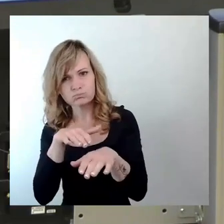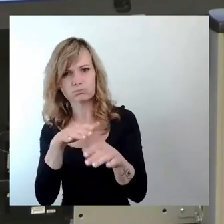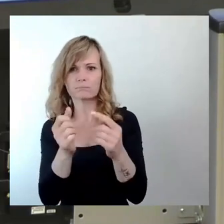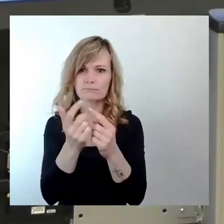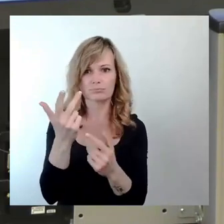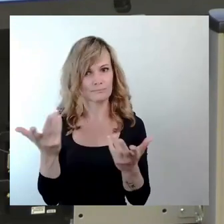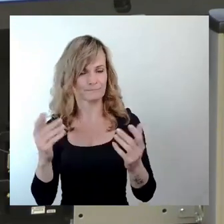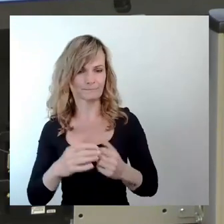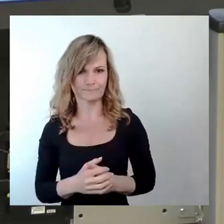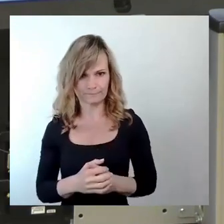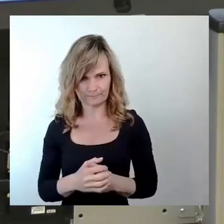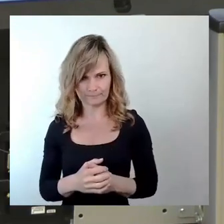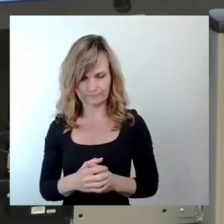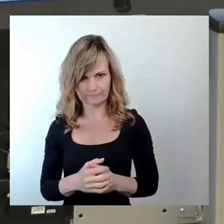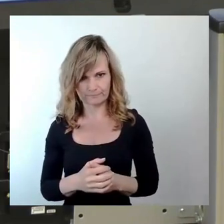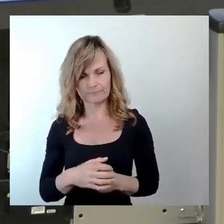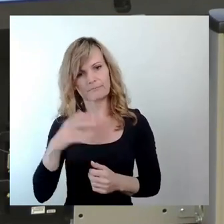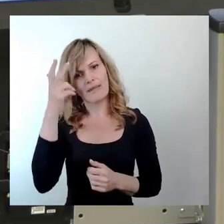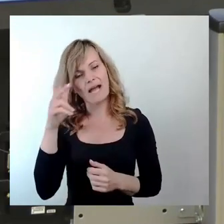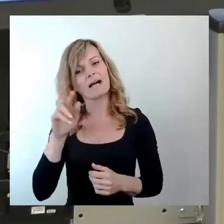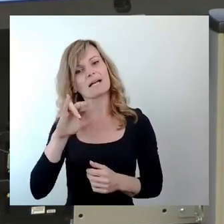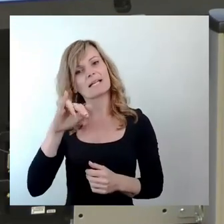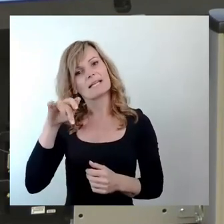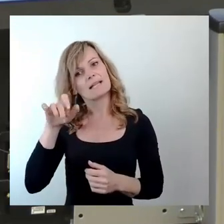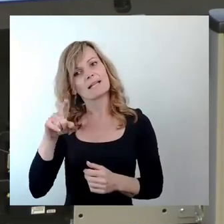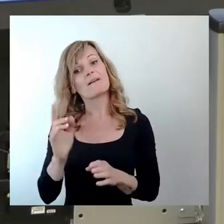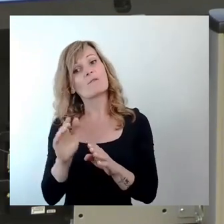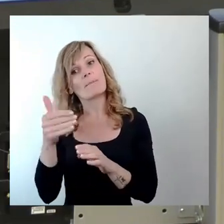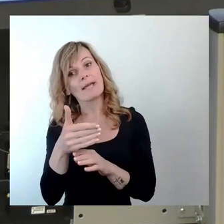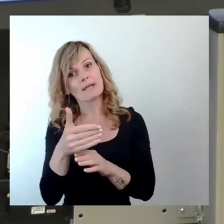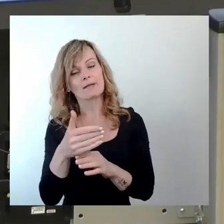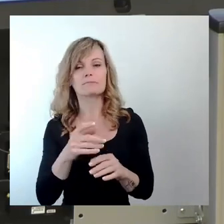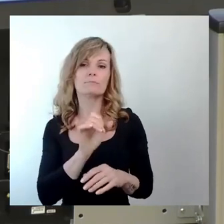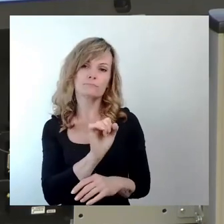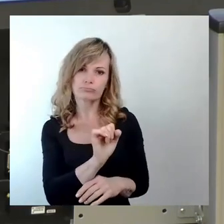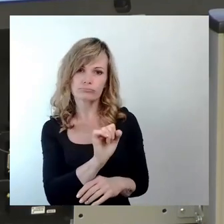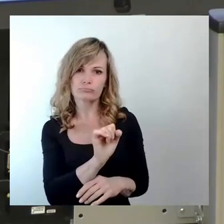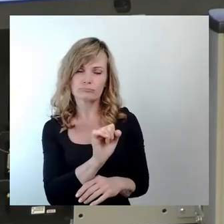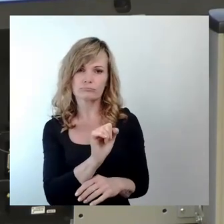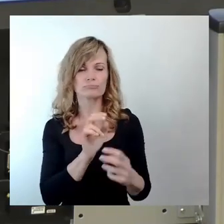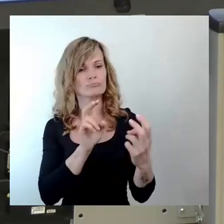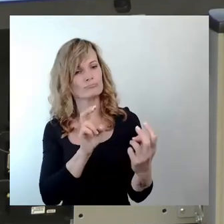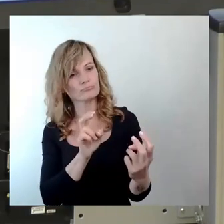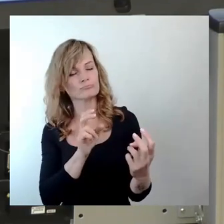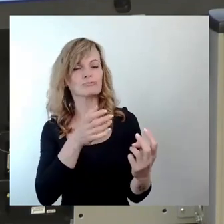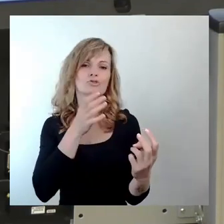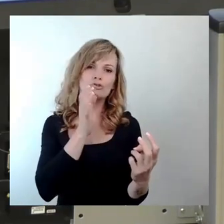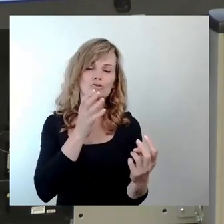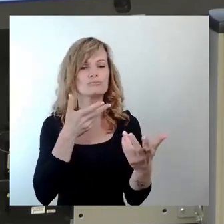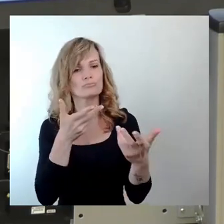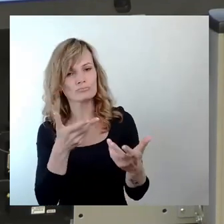bei Herrn Riedel vorbeigekommen sind und verweilt haben, was getrunken haben und viel Freude dabei hatten.